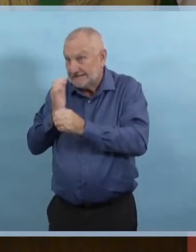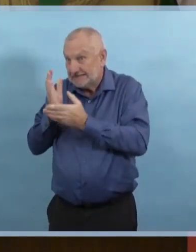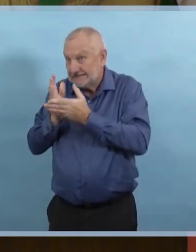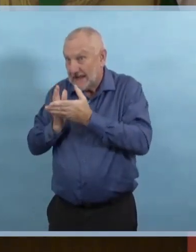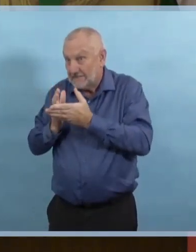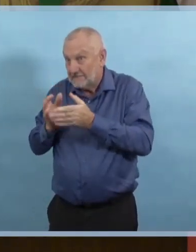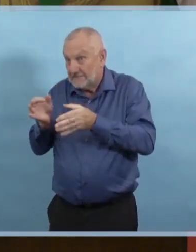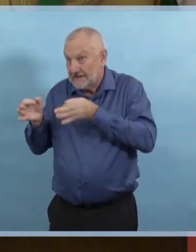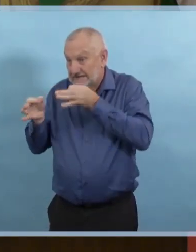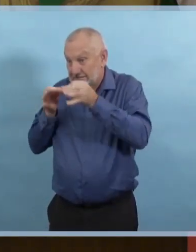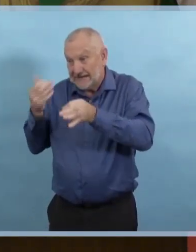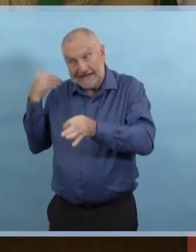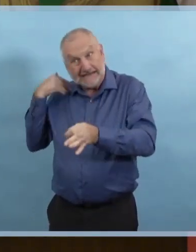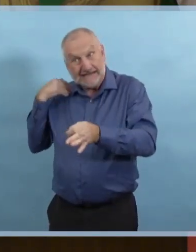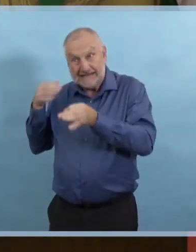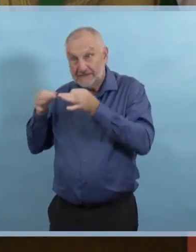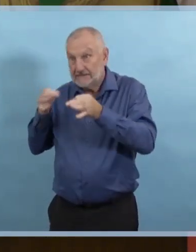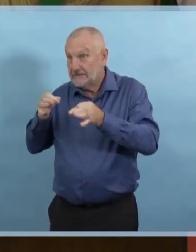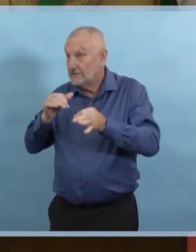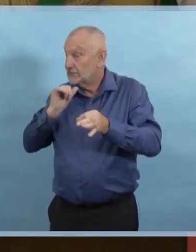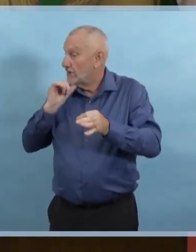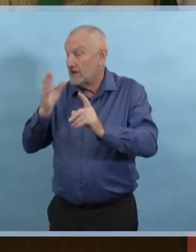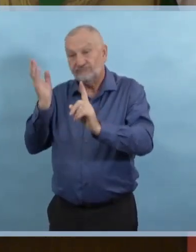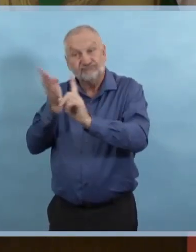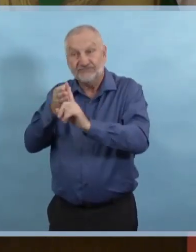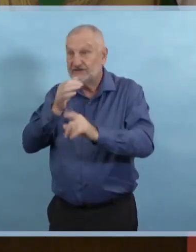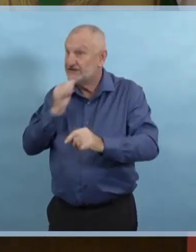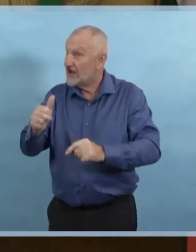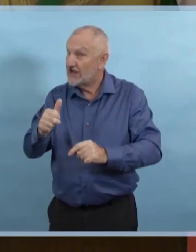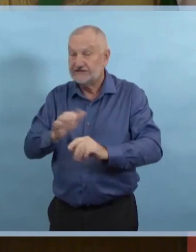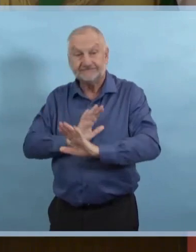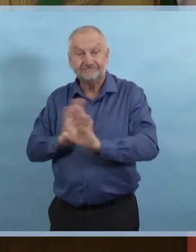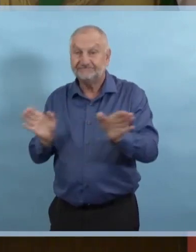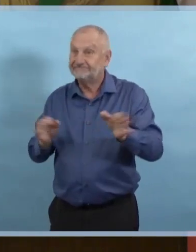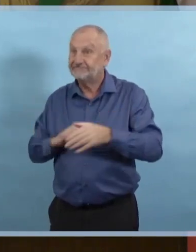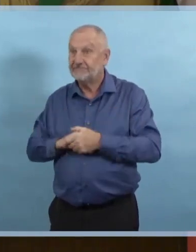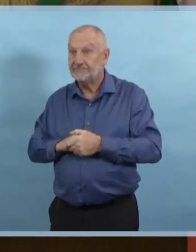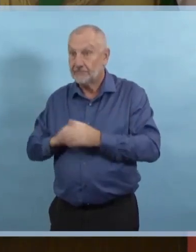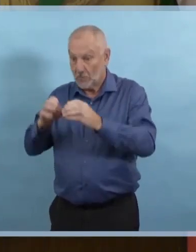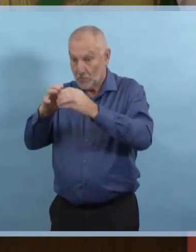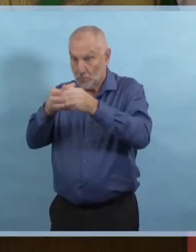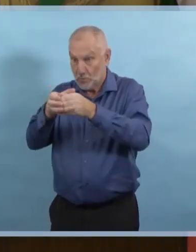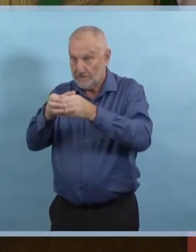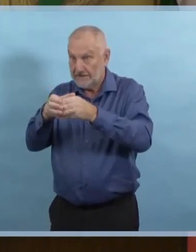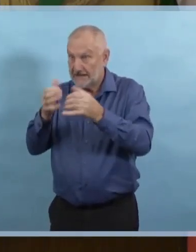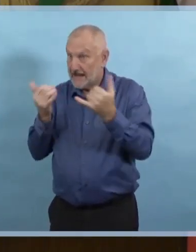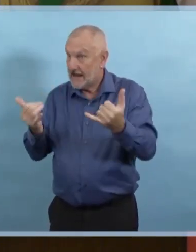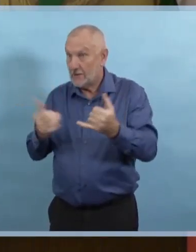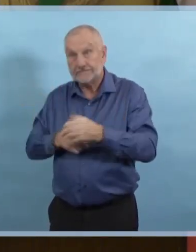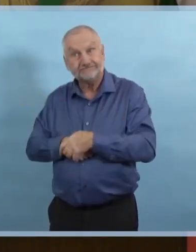tailles limites des groupes. Et deux, vous pouvez voir que ça mettrait les gens à risque d'avoir un grand rassemblement.